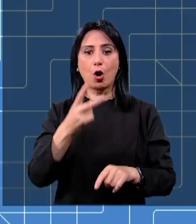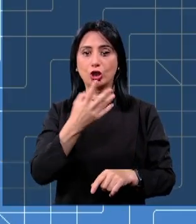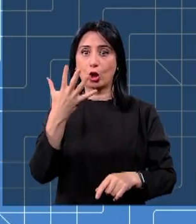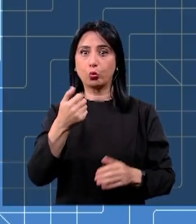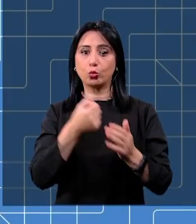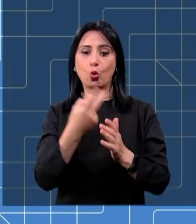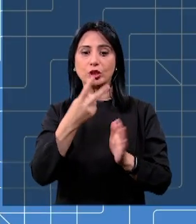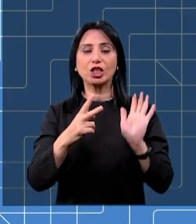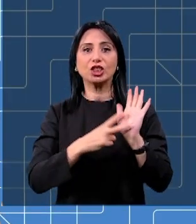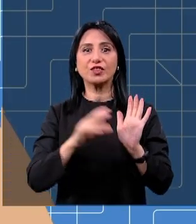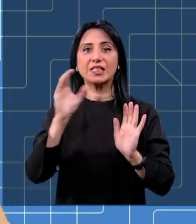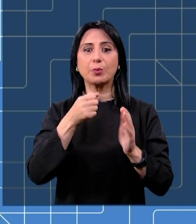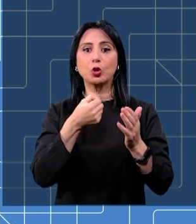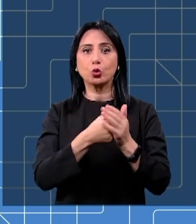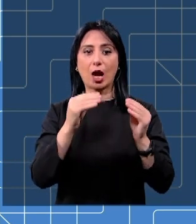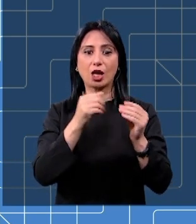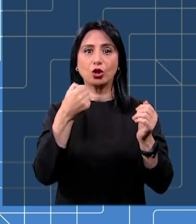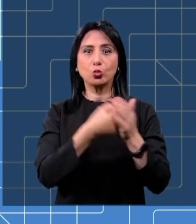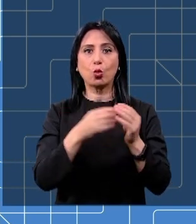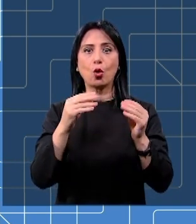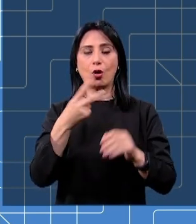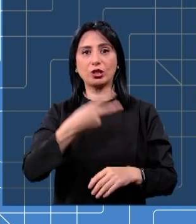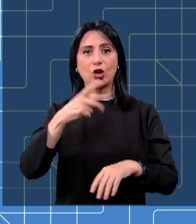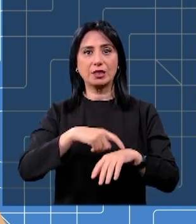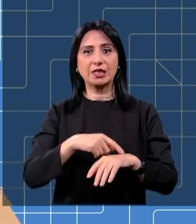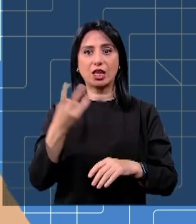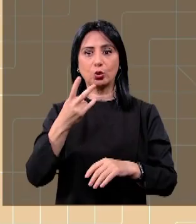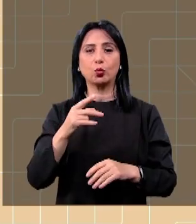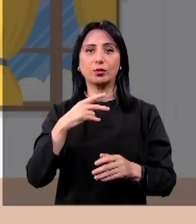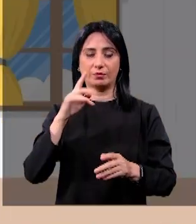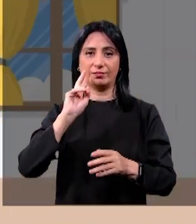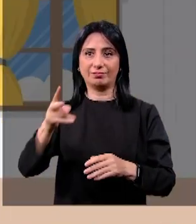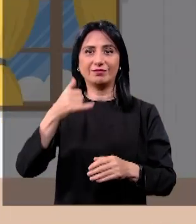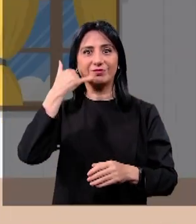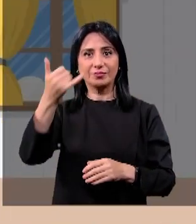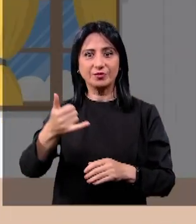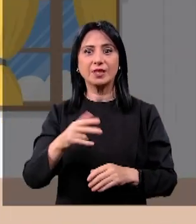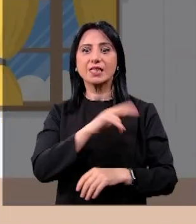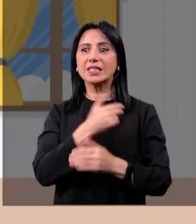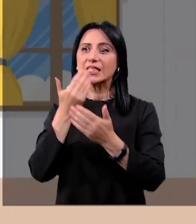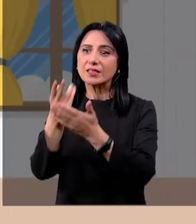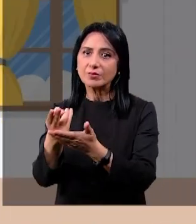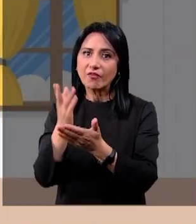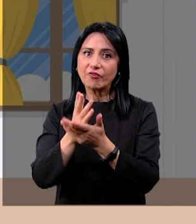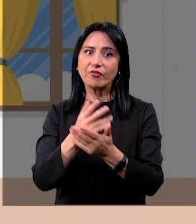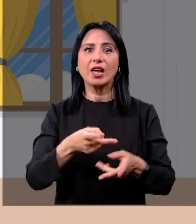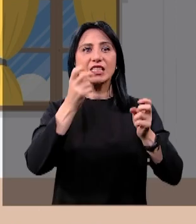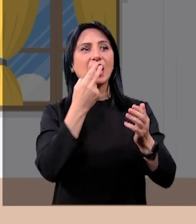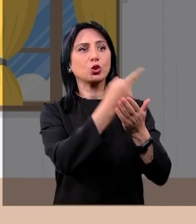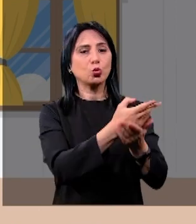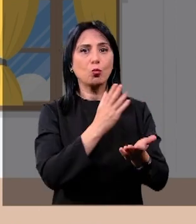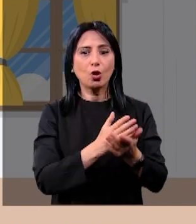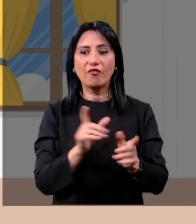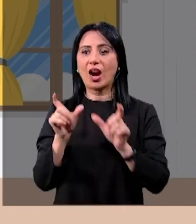verir. Bunun üçün 25-27 sentyabr daxil olmaqla saat 10.00-dan 22.00 ədək bizə müraciət etməlisiniz.